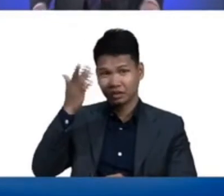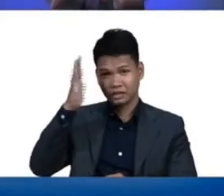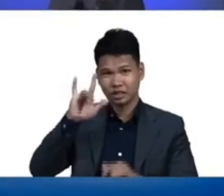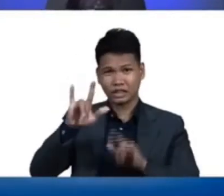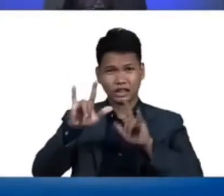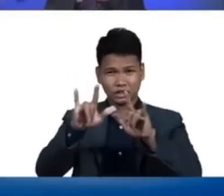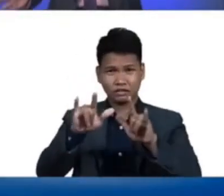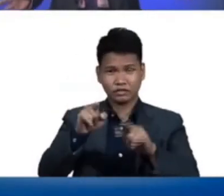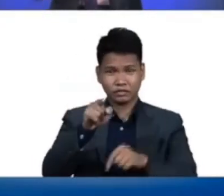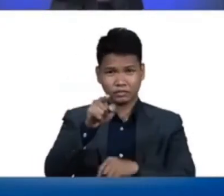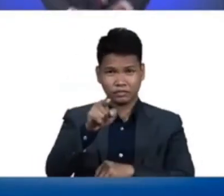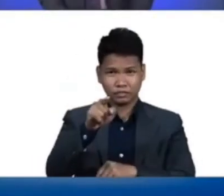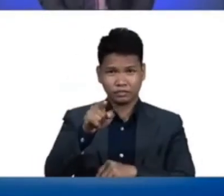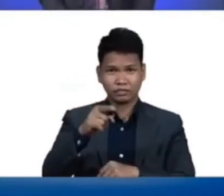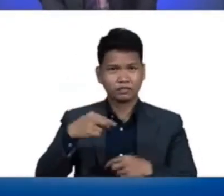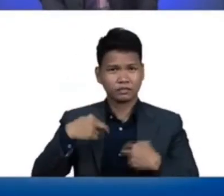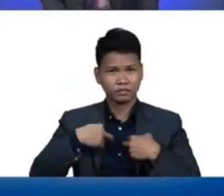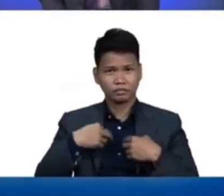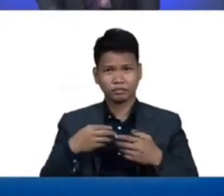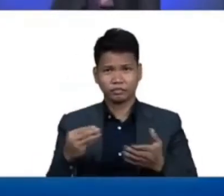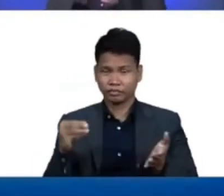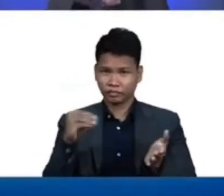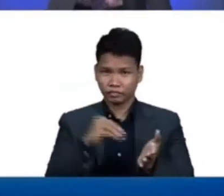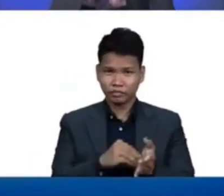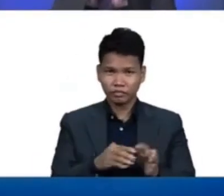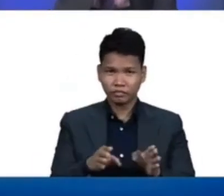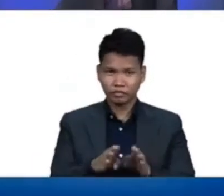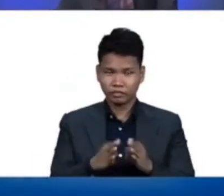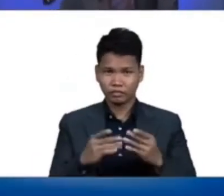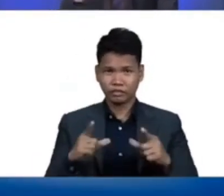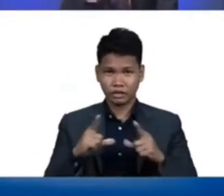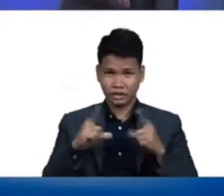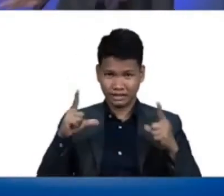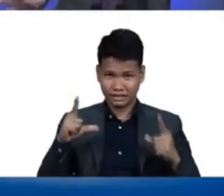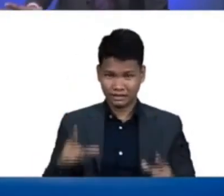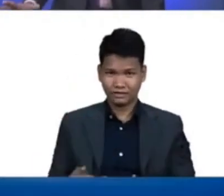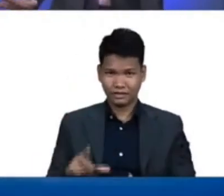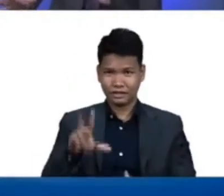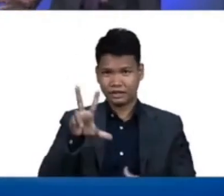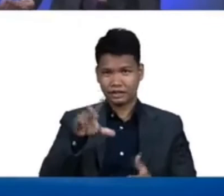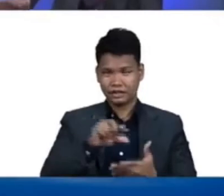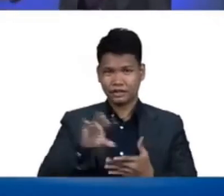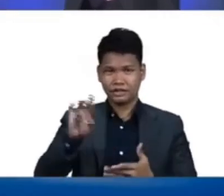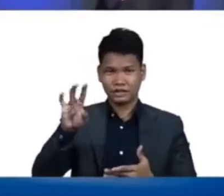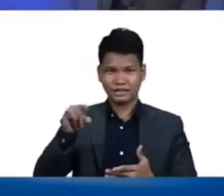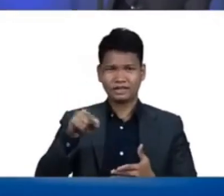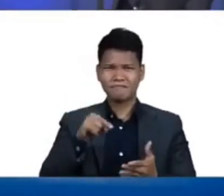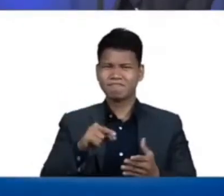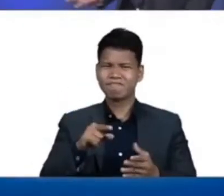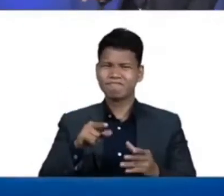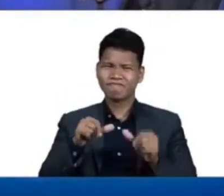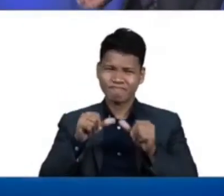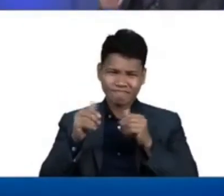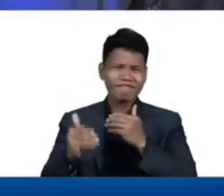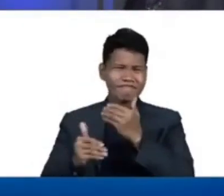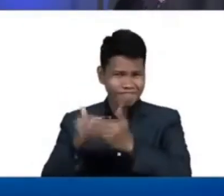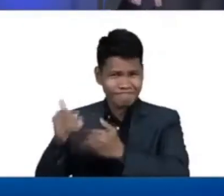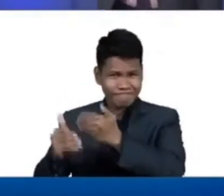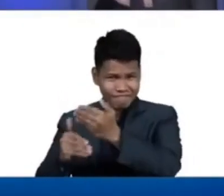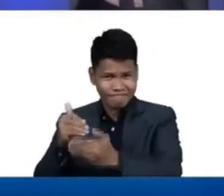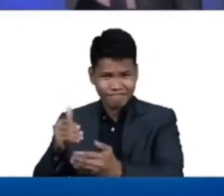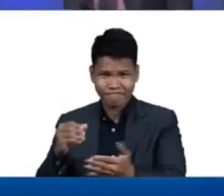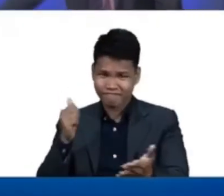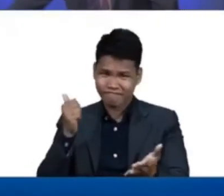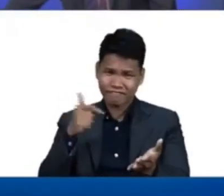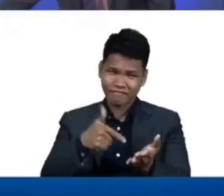maliban doon meron po it shall be a perpetual statute for your generation throughout